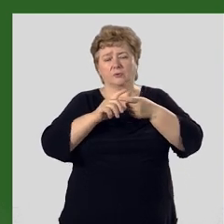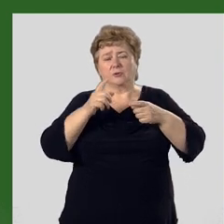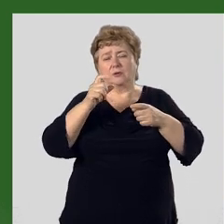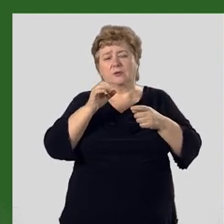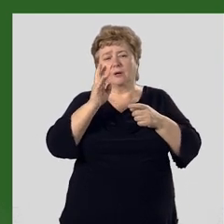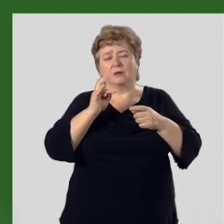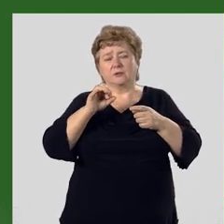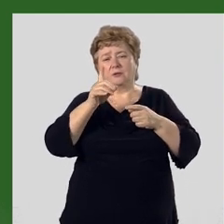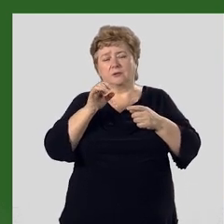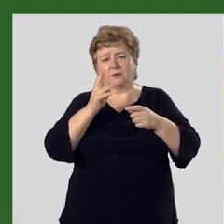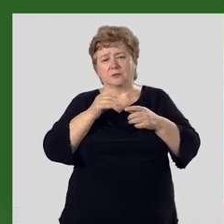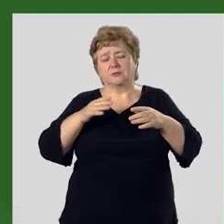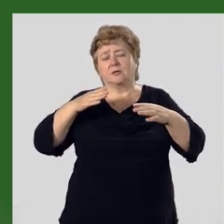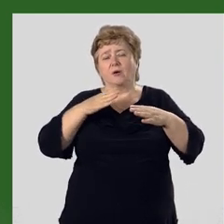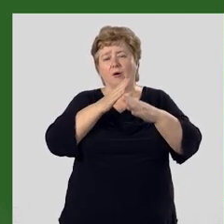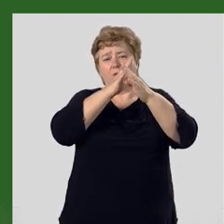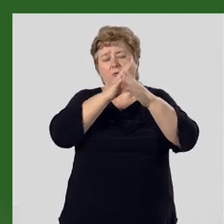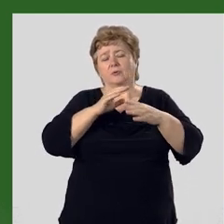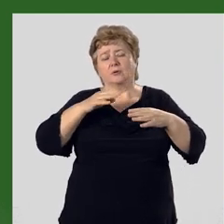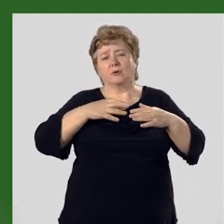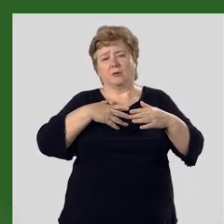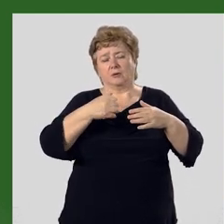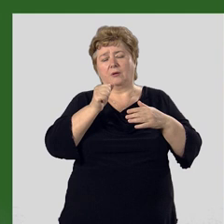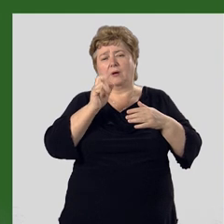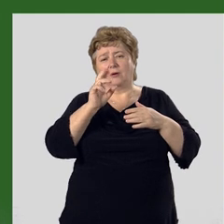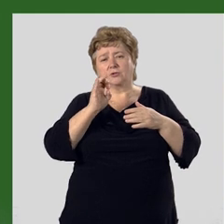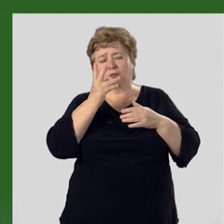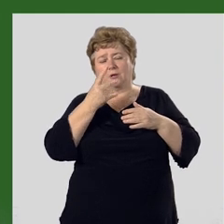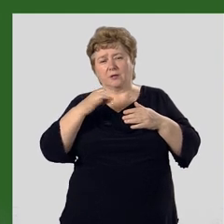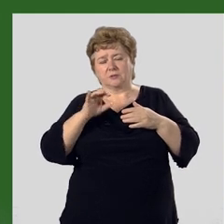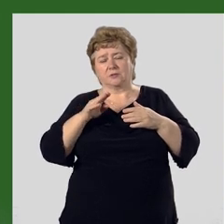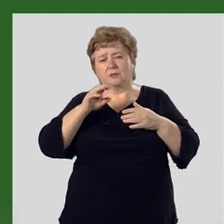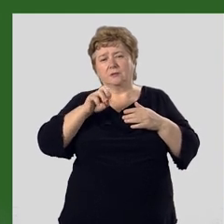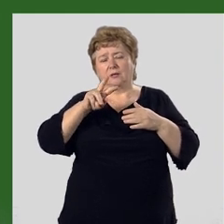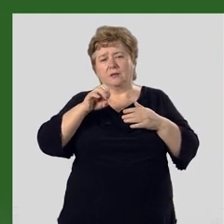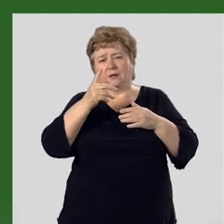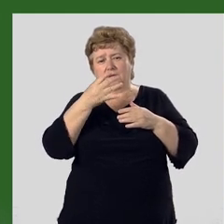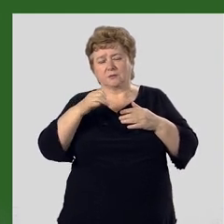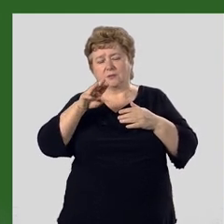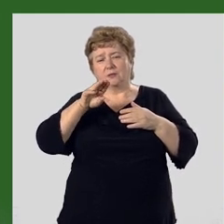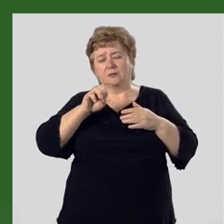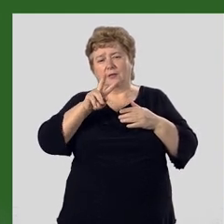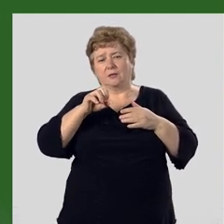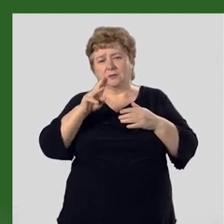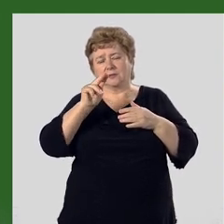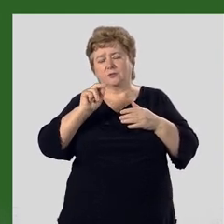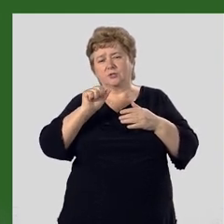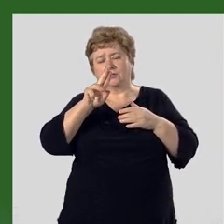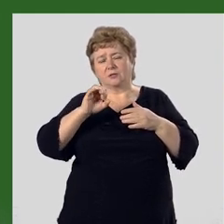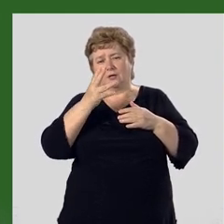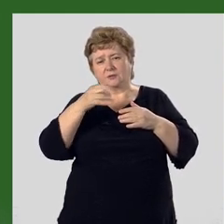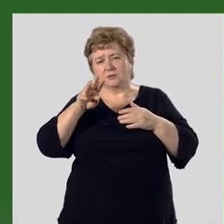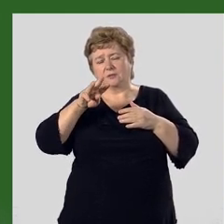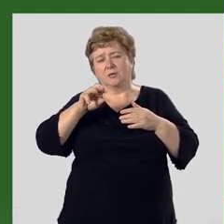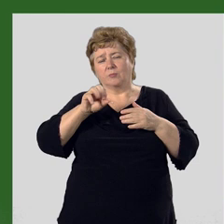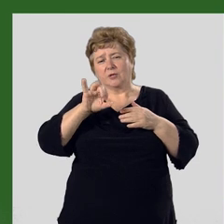Хантенгринский горный массив, Акширакский, Талгарский, Талас-Чаткальский,